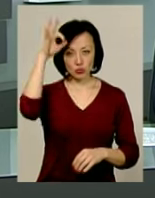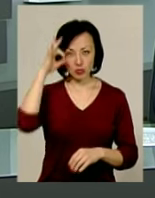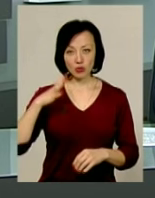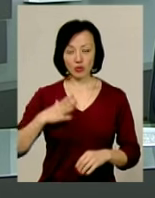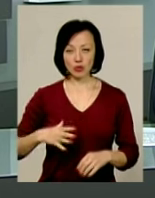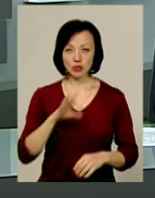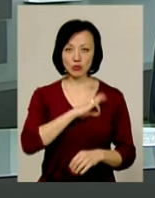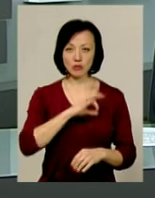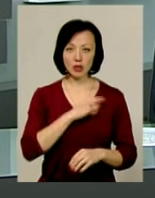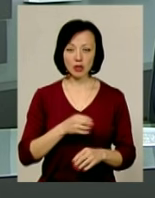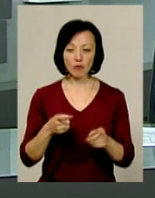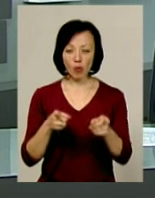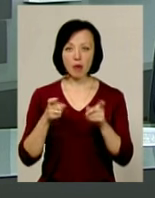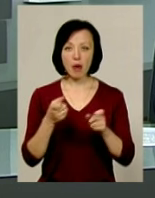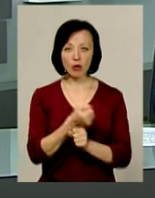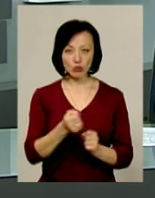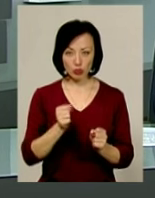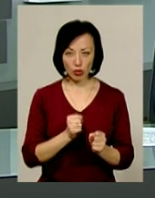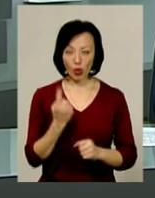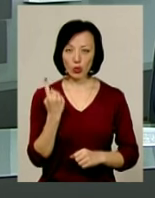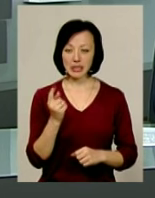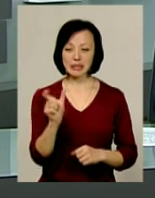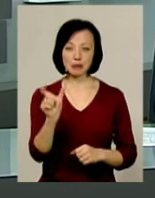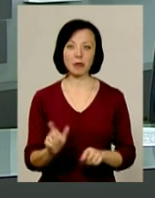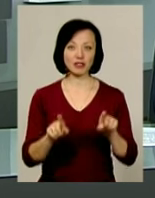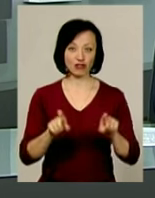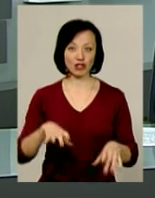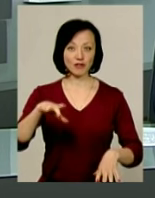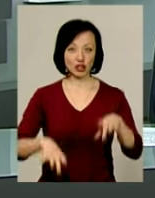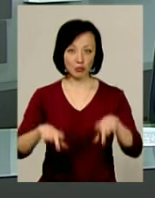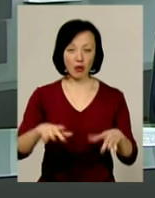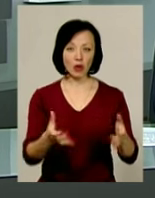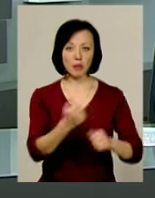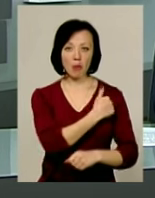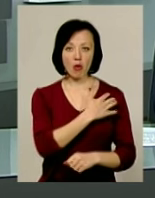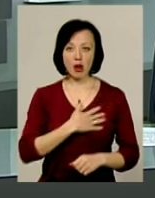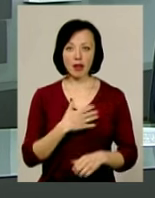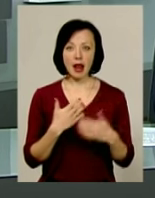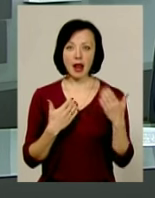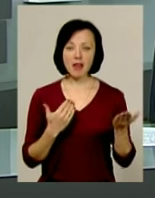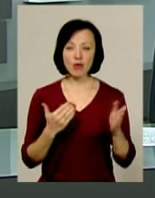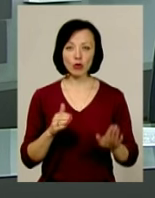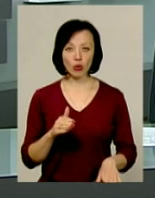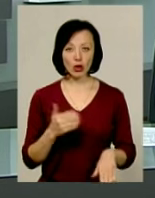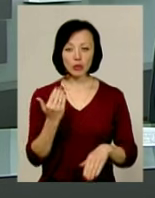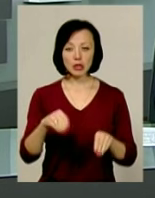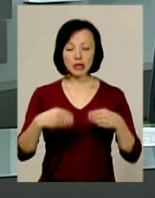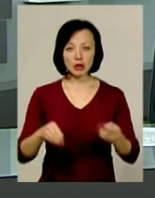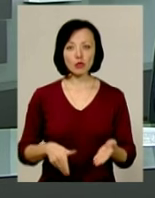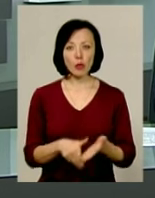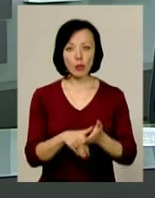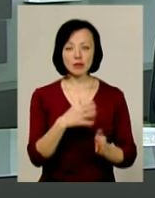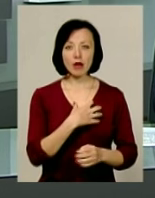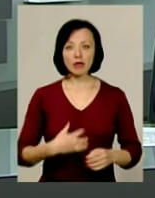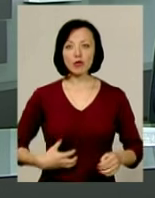застосувати табельну вогнепальну зброю. Один із пасажирів позашляховика отримав поранення лівої ноги. Йому надали допомогу